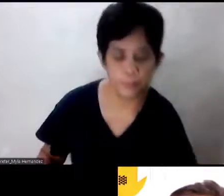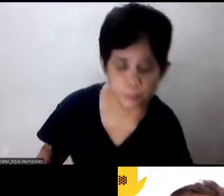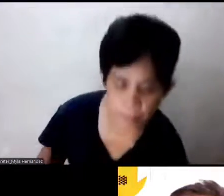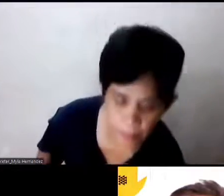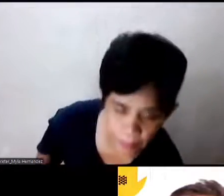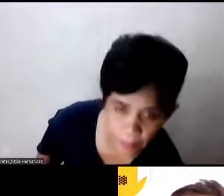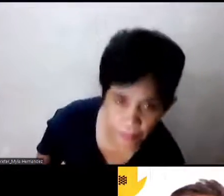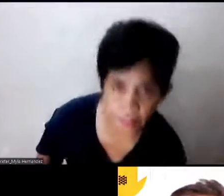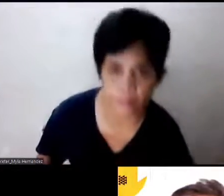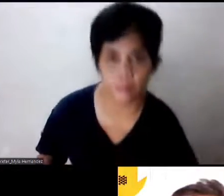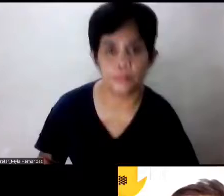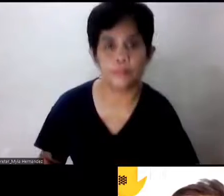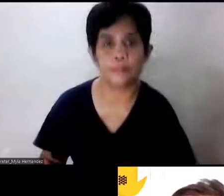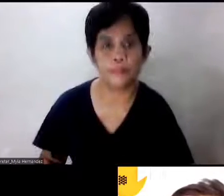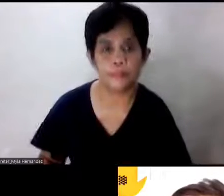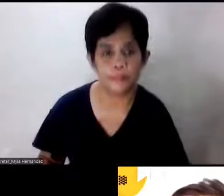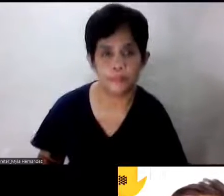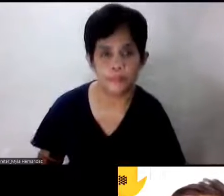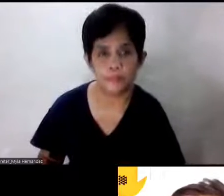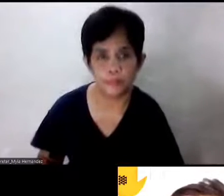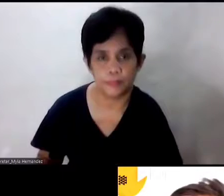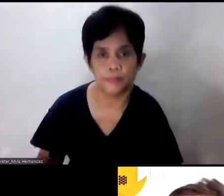Mag-amp up ka,